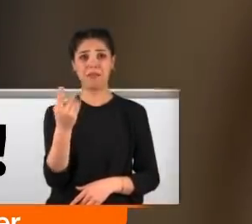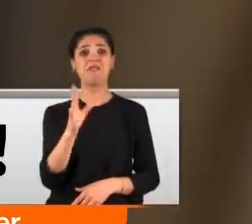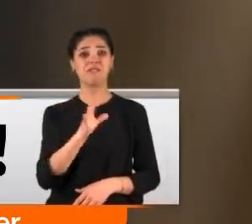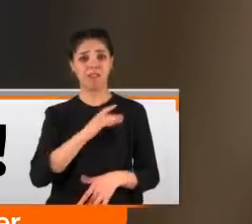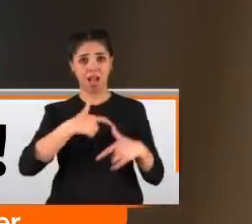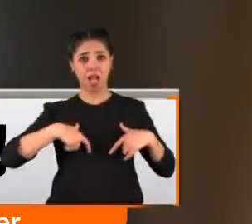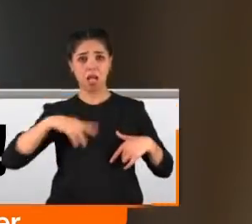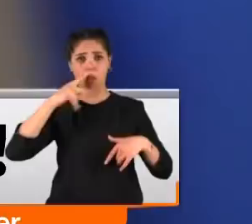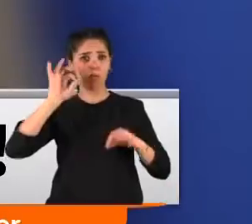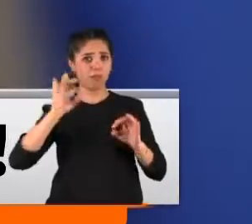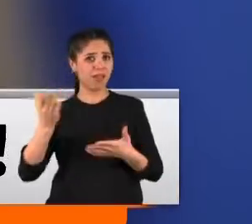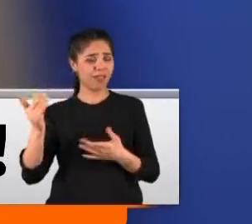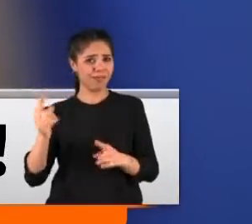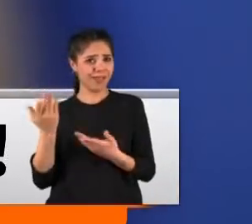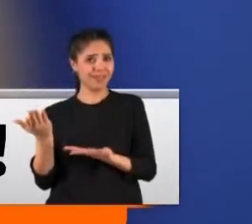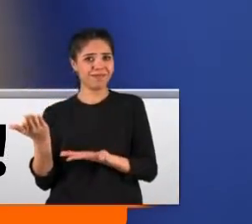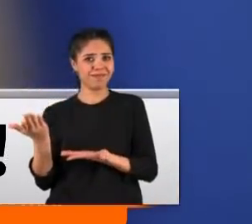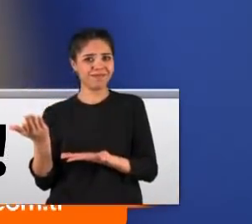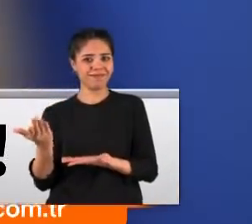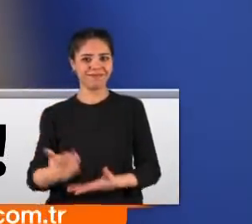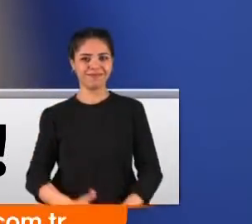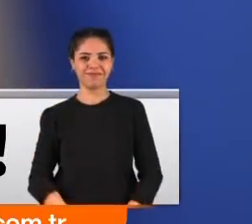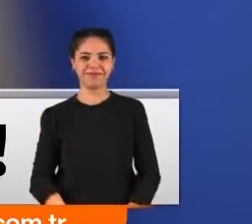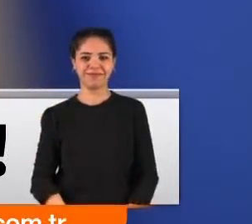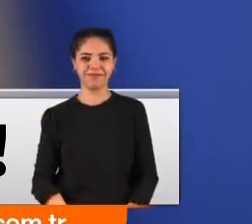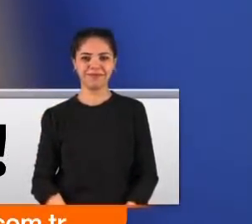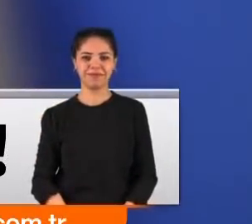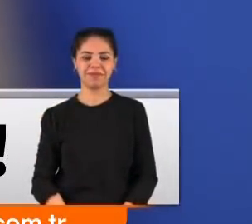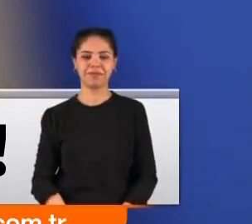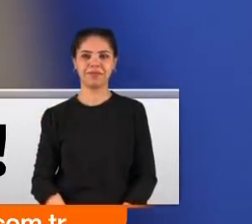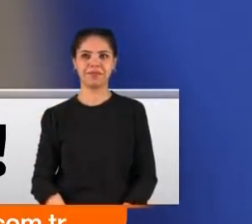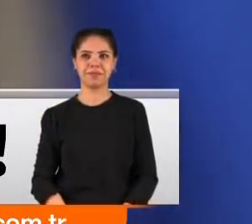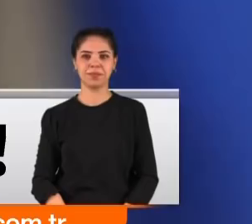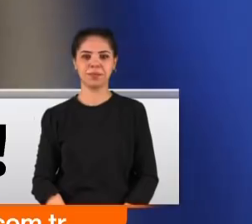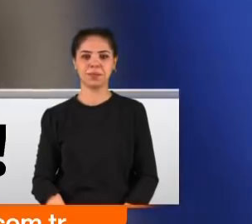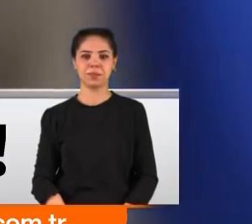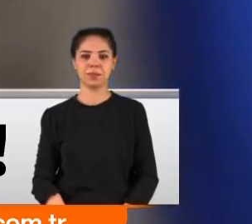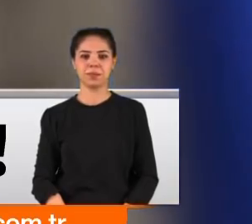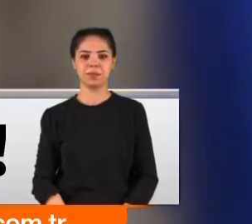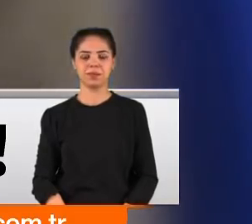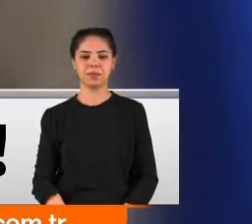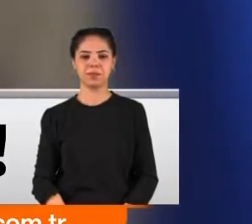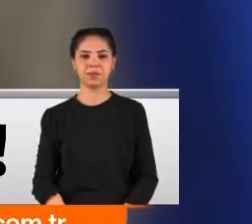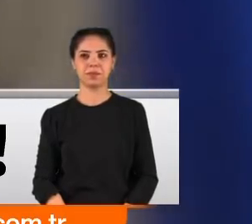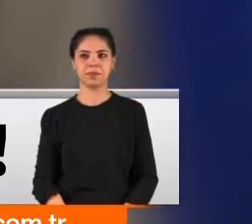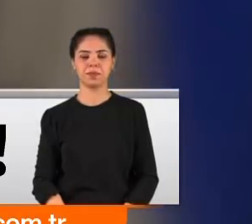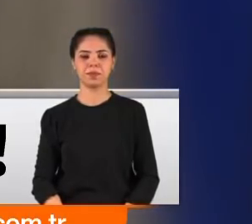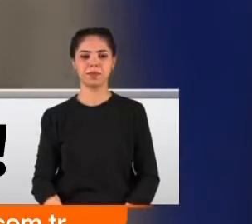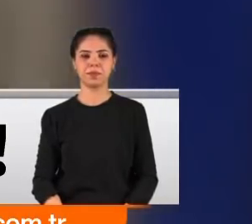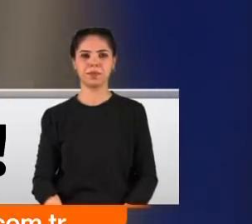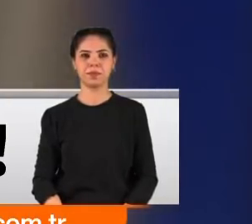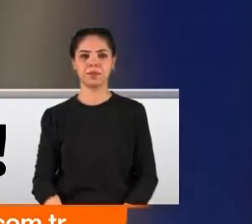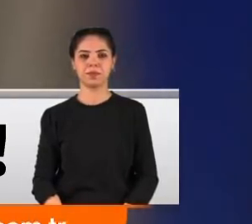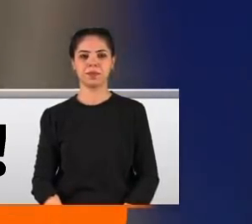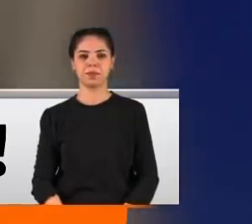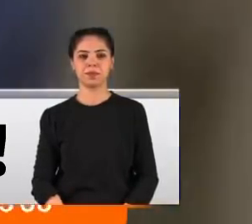panikle konuşmaya başladı. Şümin nerede oturuyorsun? Top tablada. Peki niye? Sağır dilsiz değilsin. Niye bu işi şey yapıyorsun?